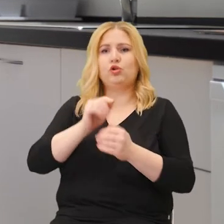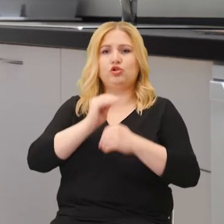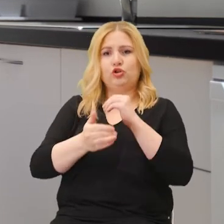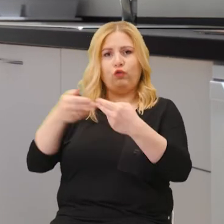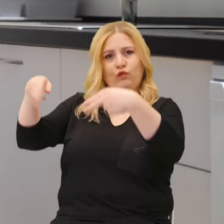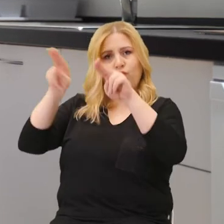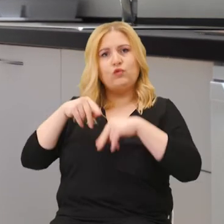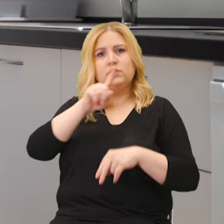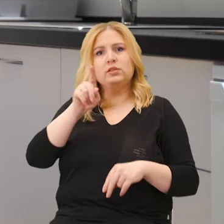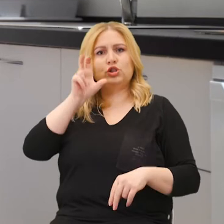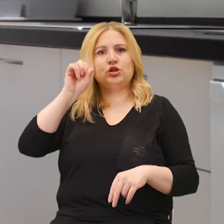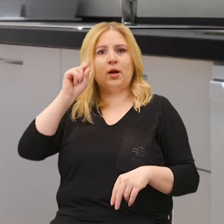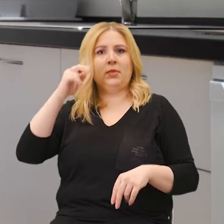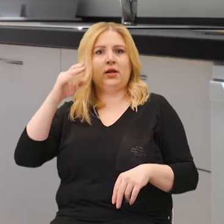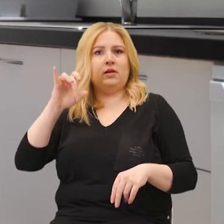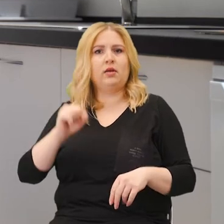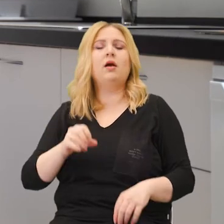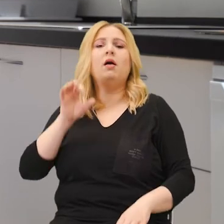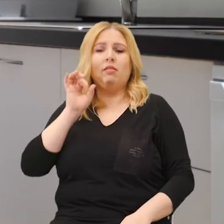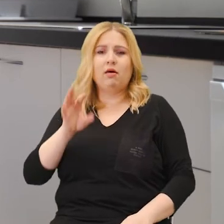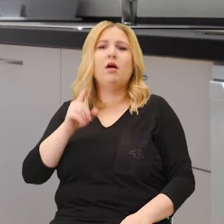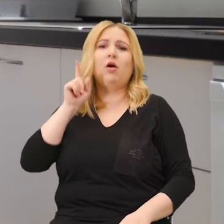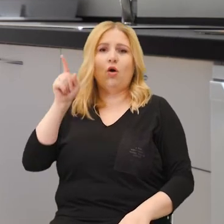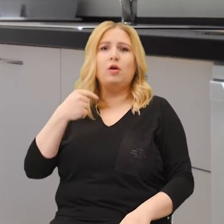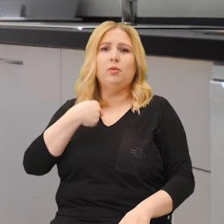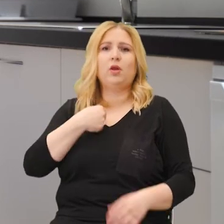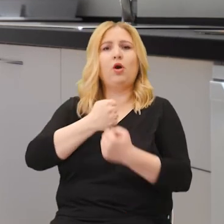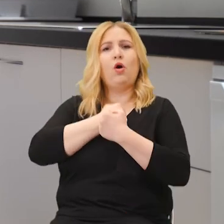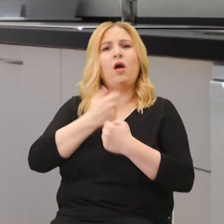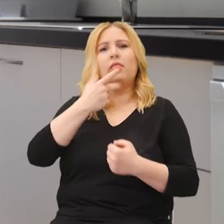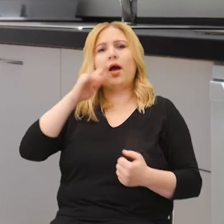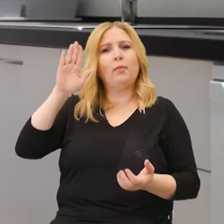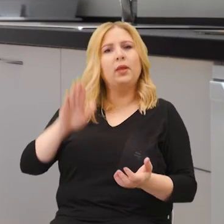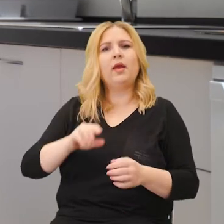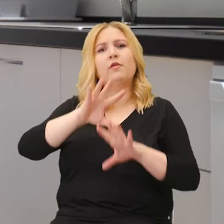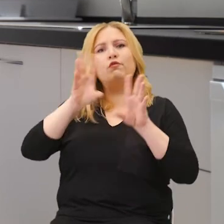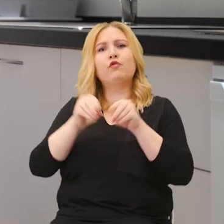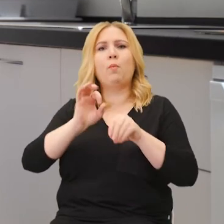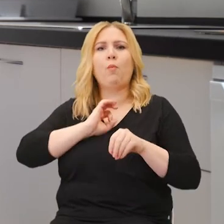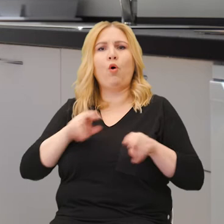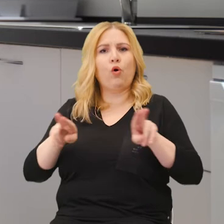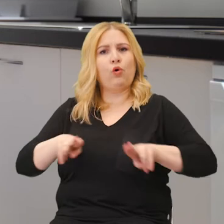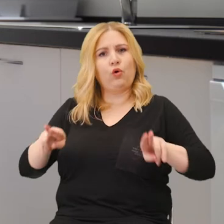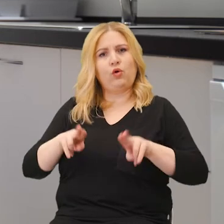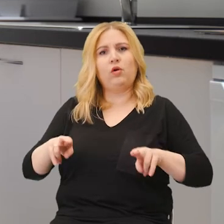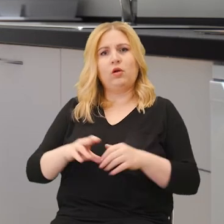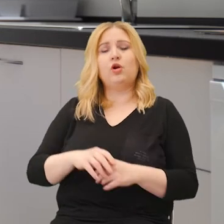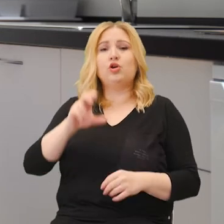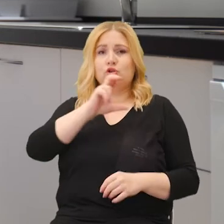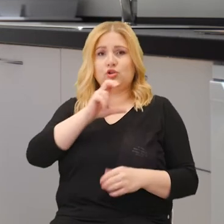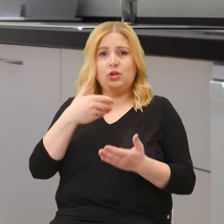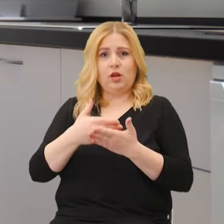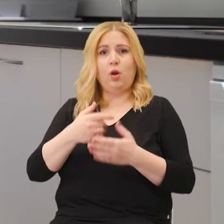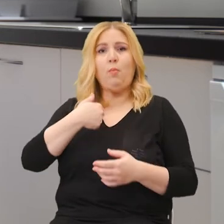czaplinka. To oczywiste. Kochają ją najmniej ze wszystkich swoich córek. Dlaczego? Czy dlatego, że ona, Ida,